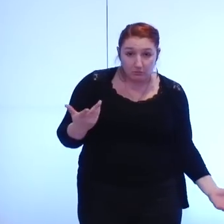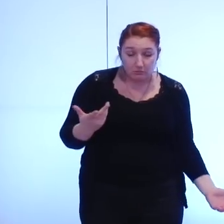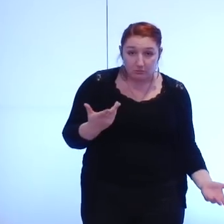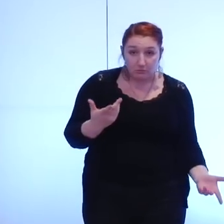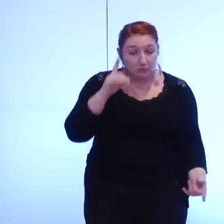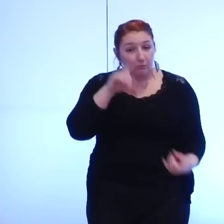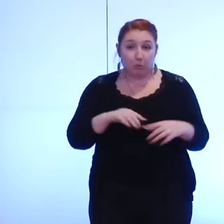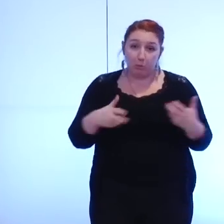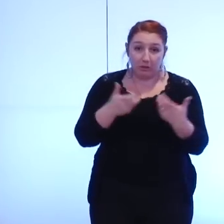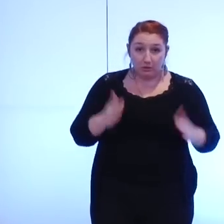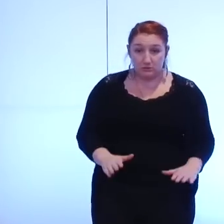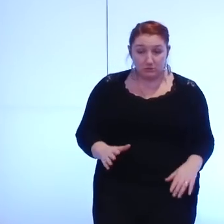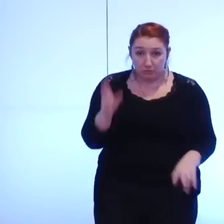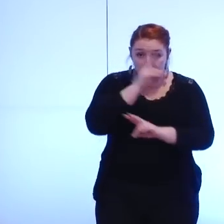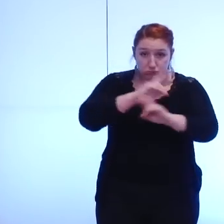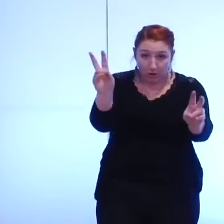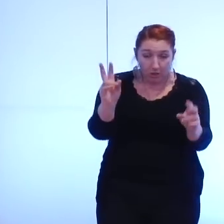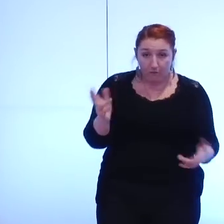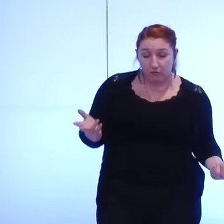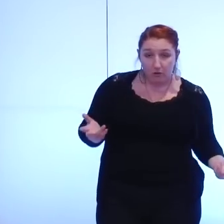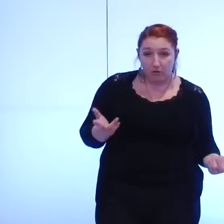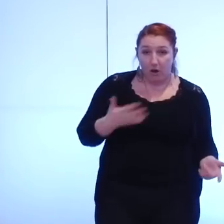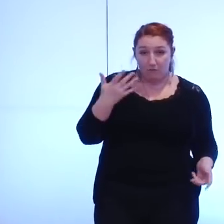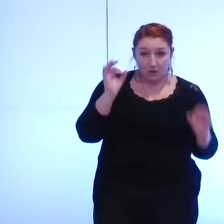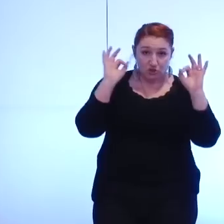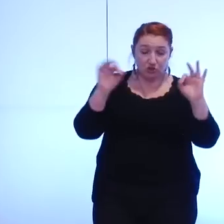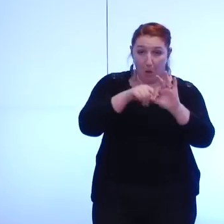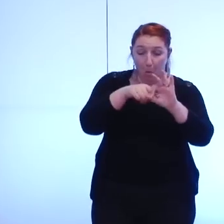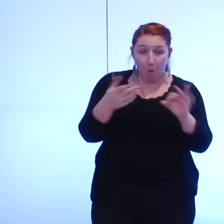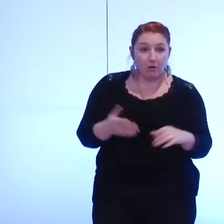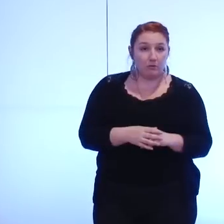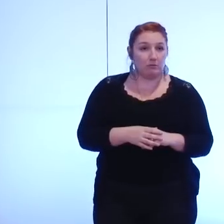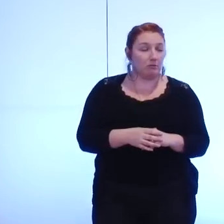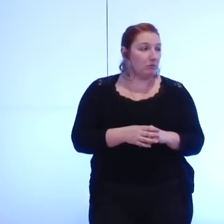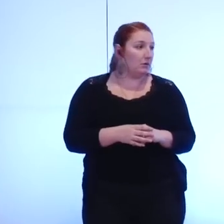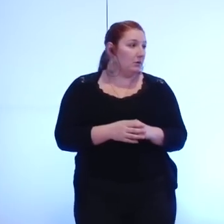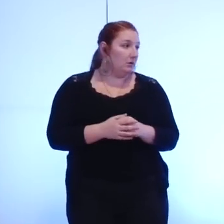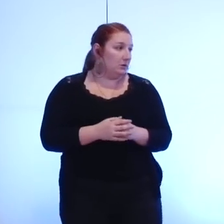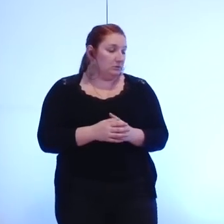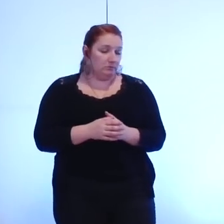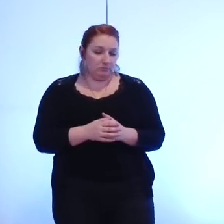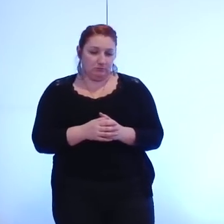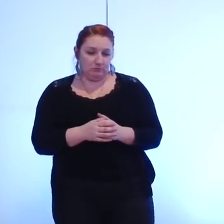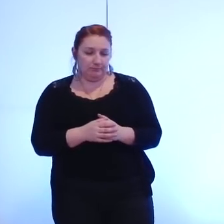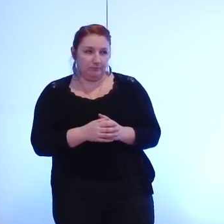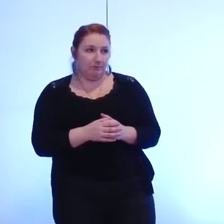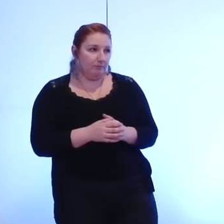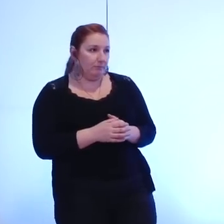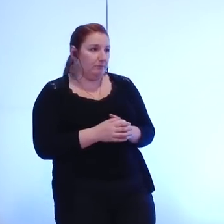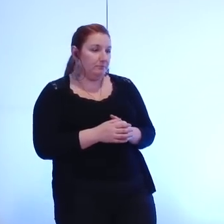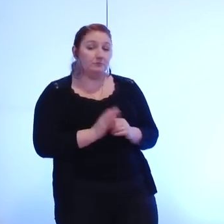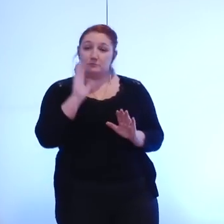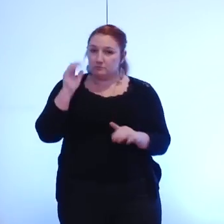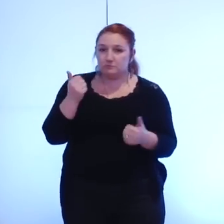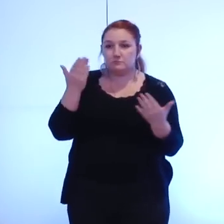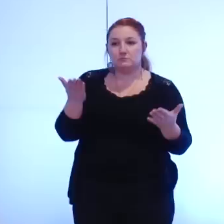les deux collectivités et ça explique